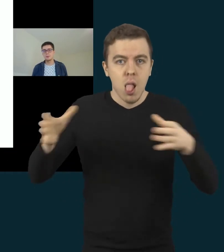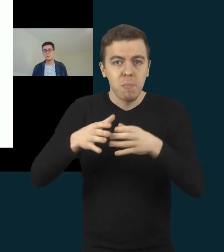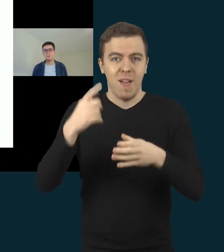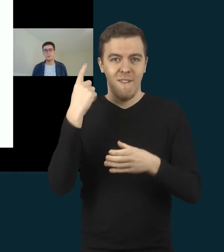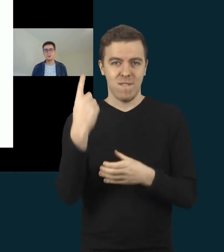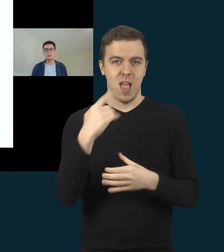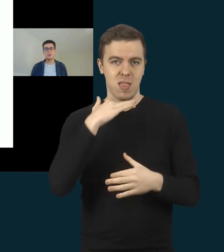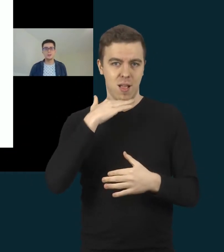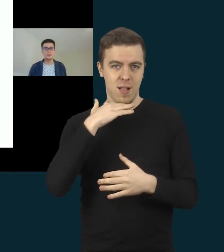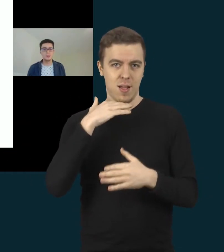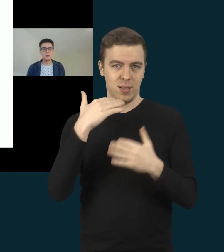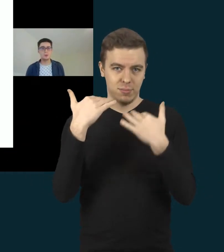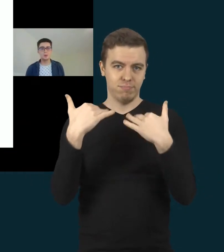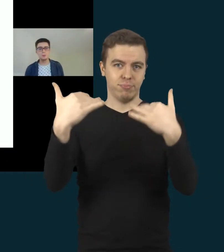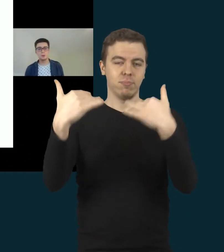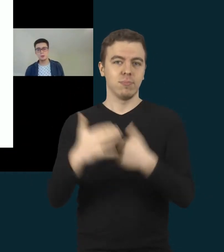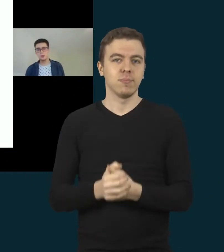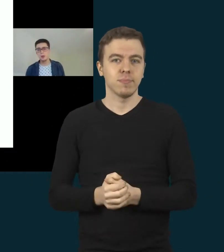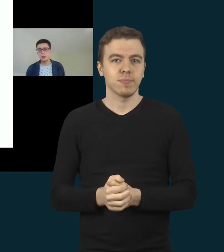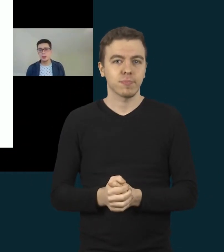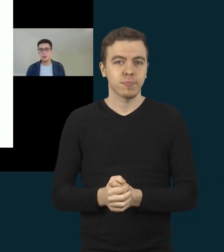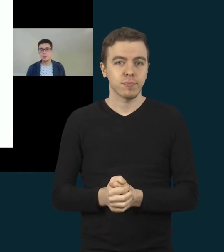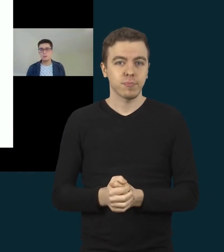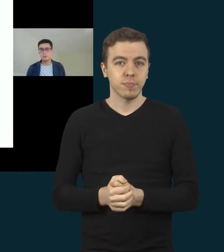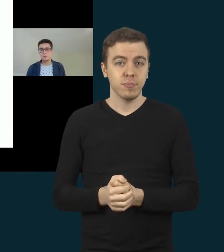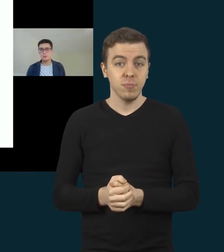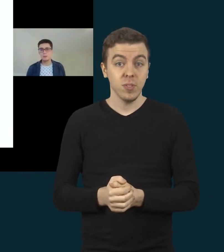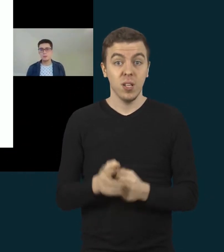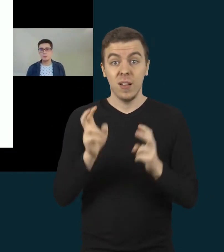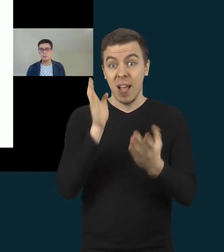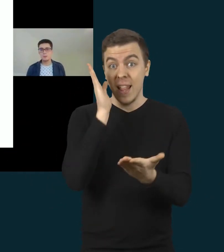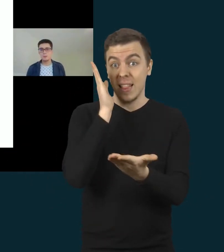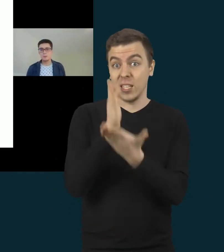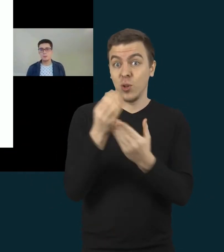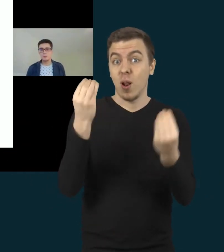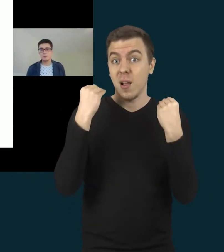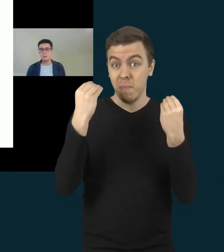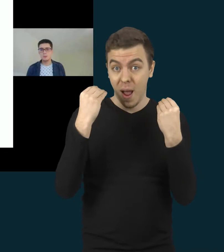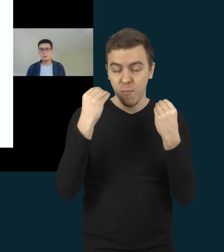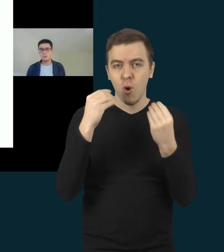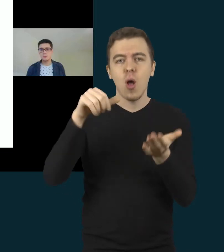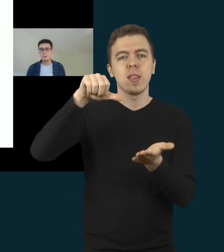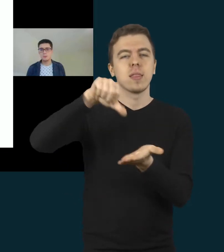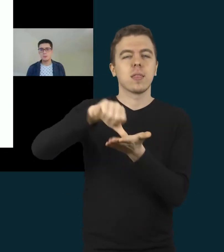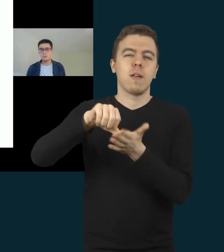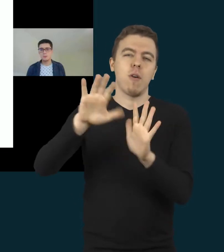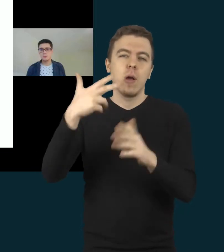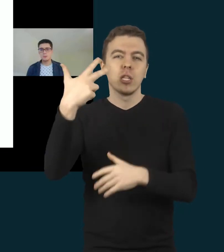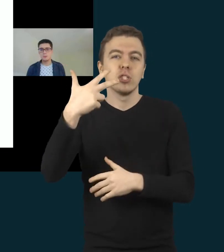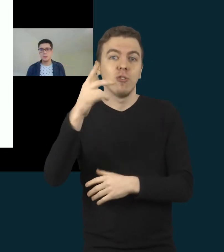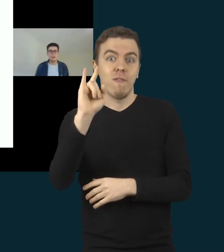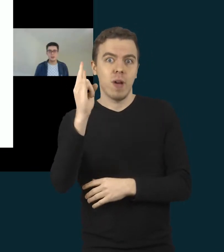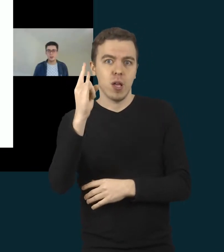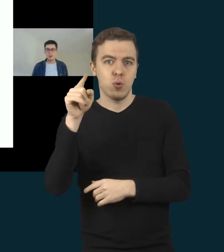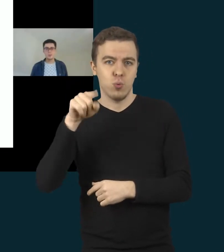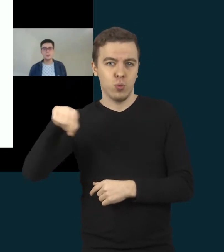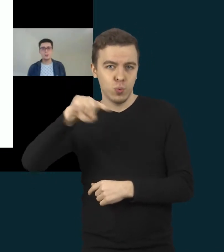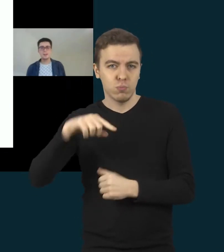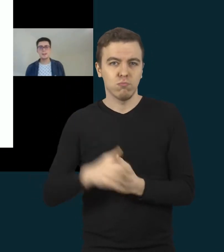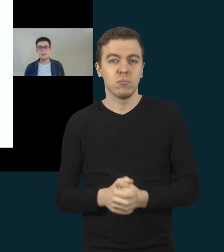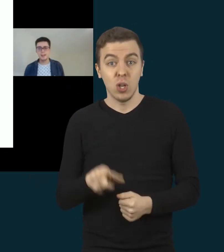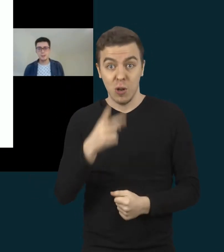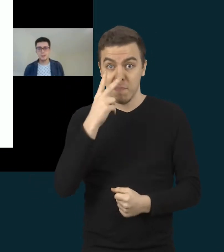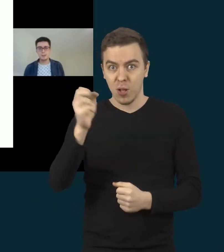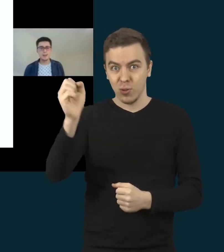tiesoginės pamokos metu iš esmės dalyvavo apie 30 mokinių. Ir čia irgi matote